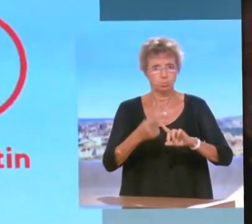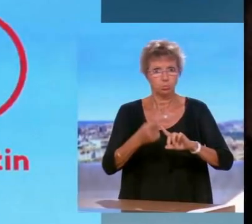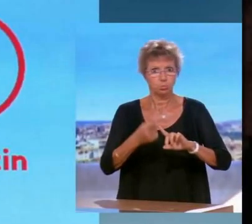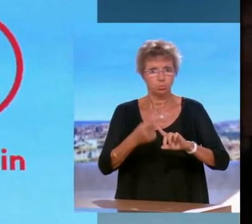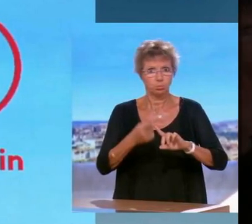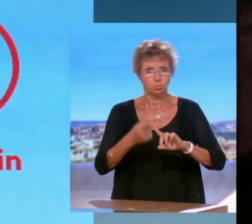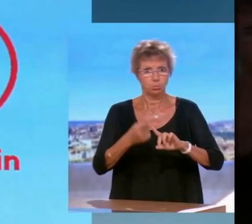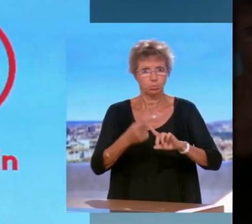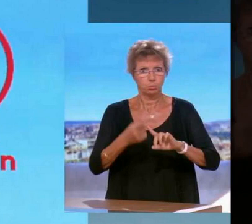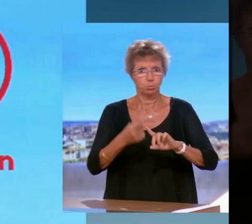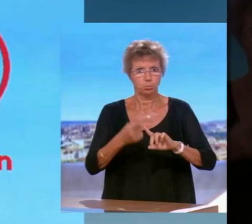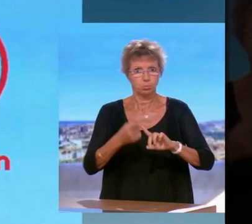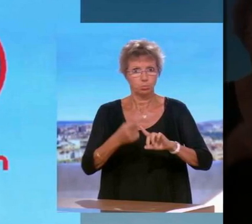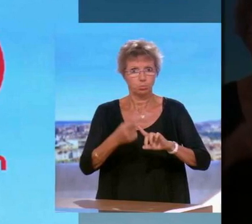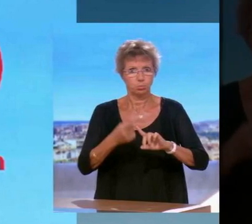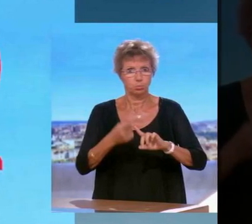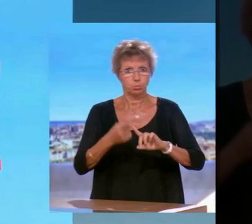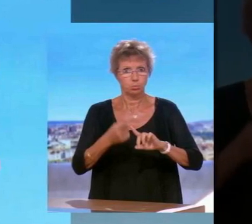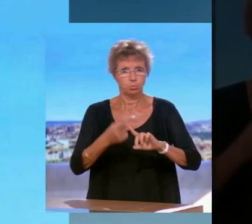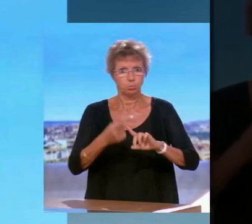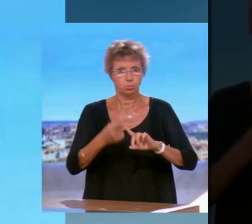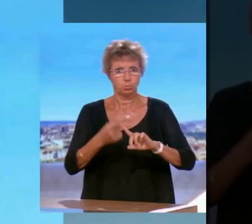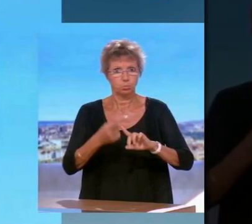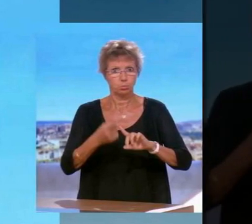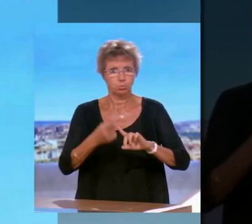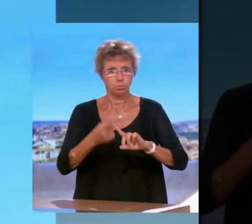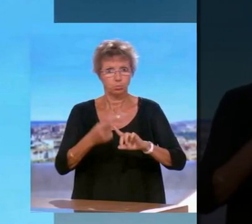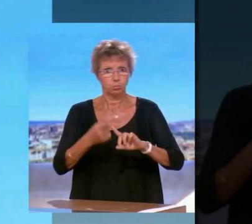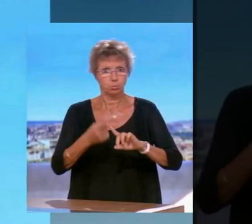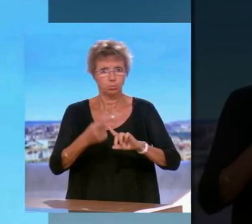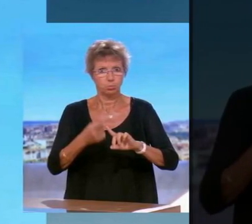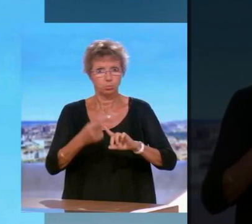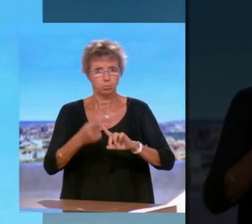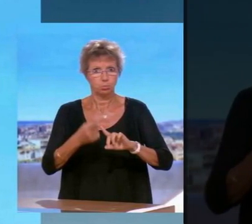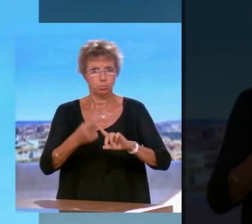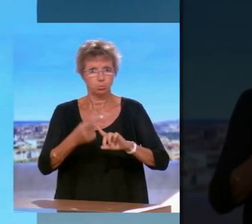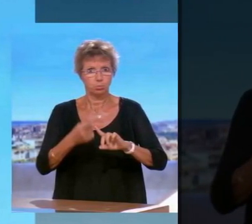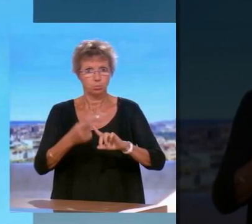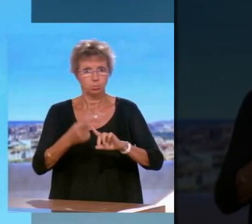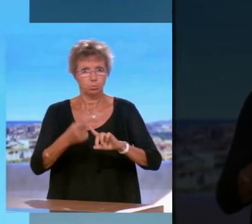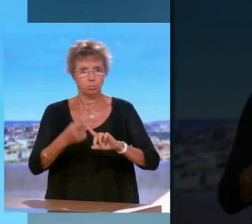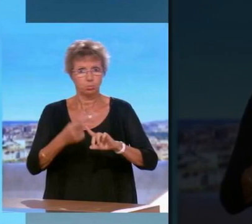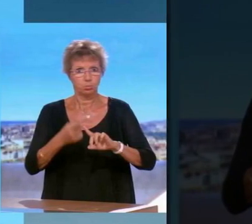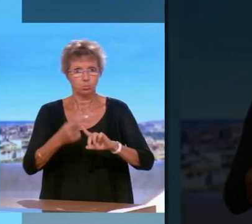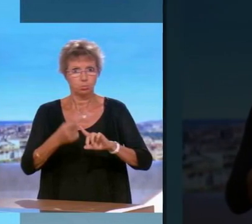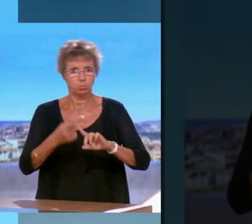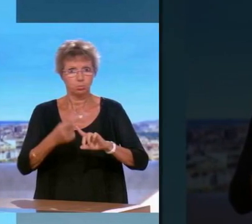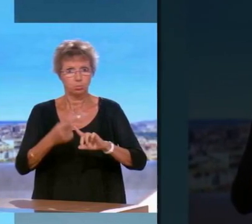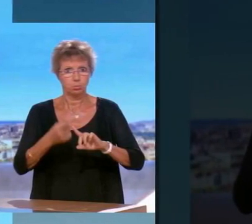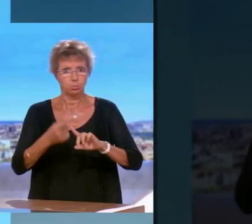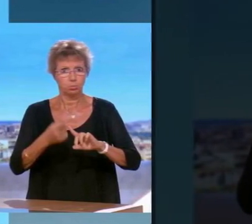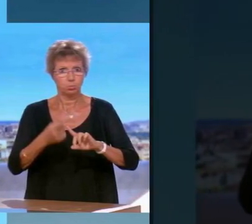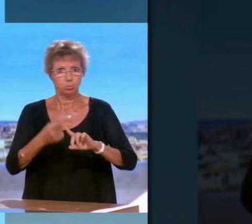Dans le contexte déjà délicat d'une rentrée marquée par les enjeux électoraux à venir, les tensions au sein du gouvernement ne passent pas